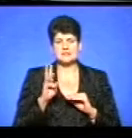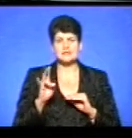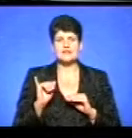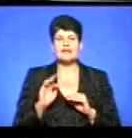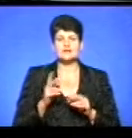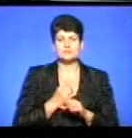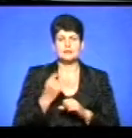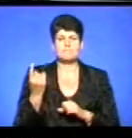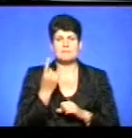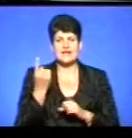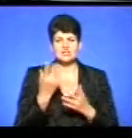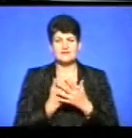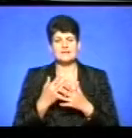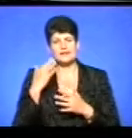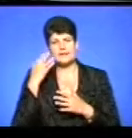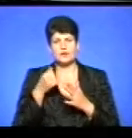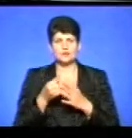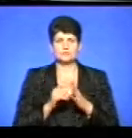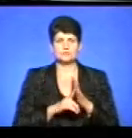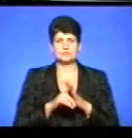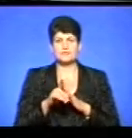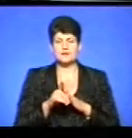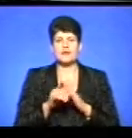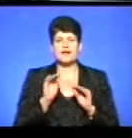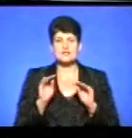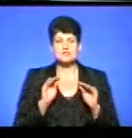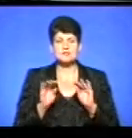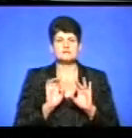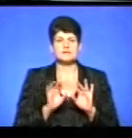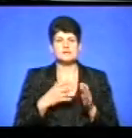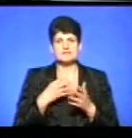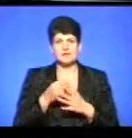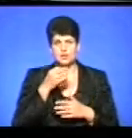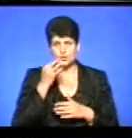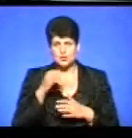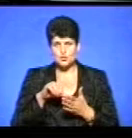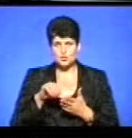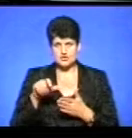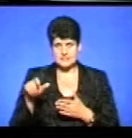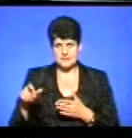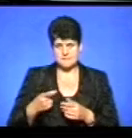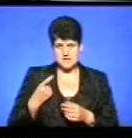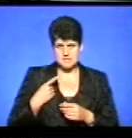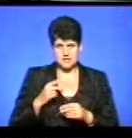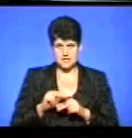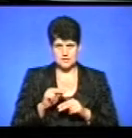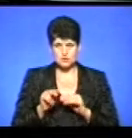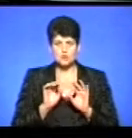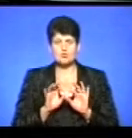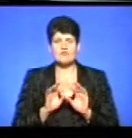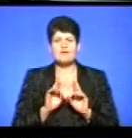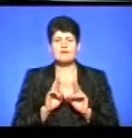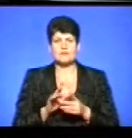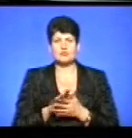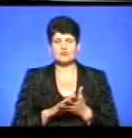перший фільм від ідеї до прем'єри. Режисер фільму поділилась власним досвідом із учасниками майстер-класу і розповіла, як